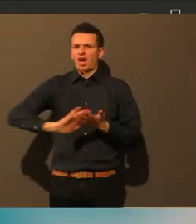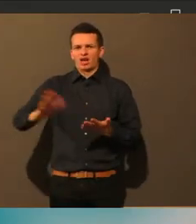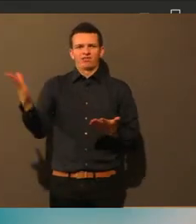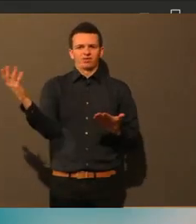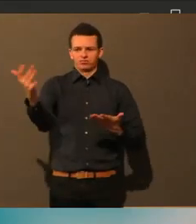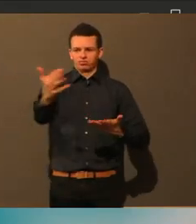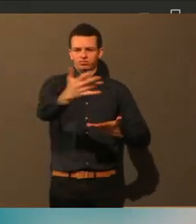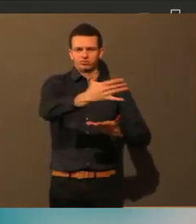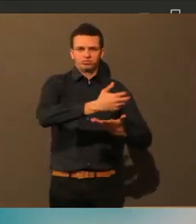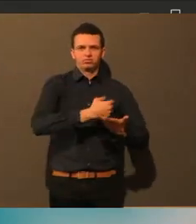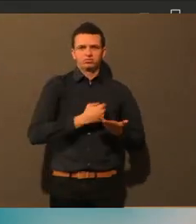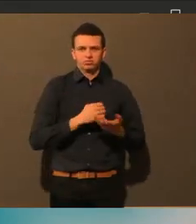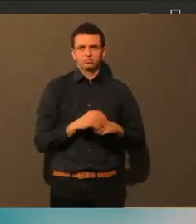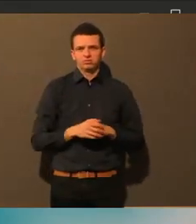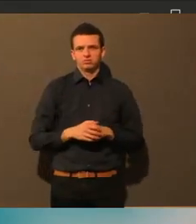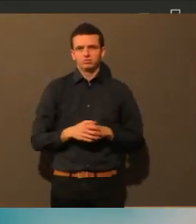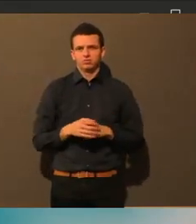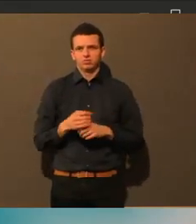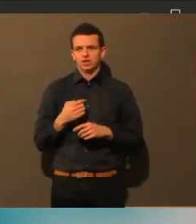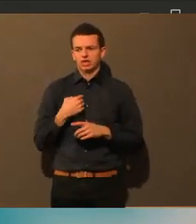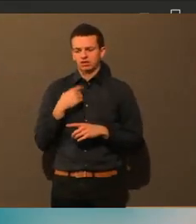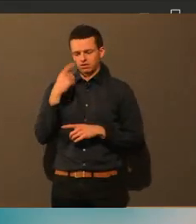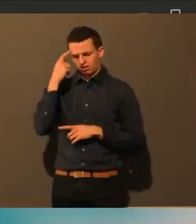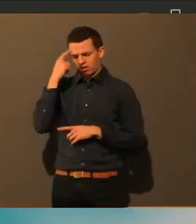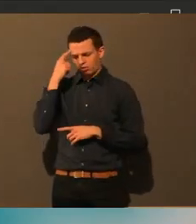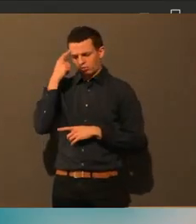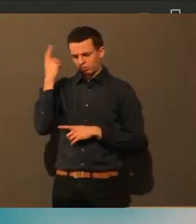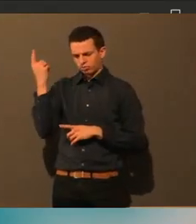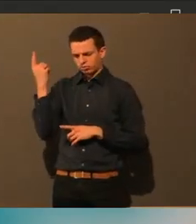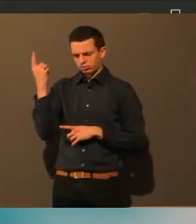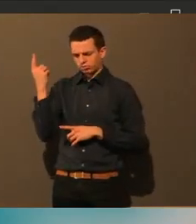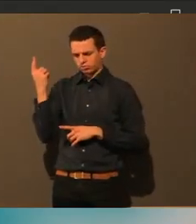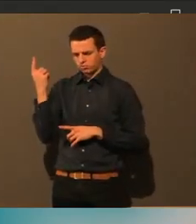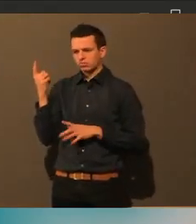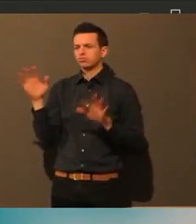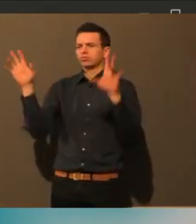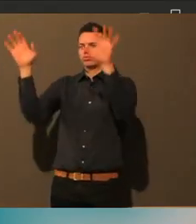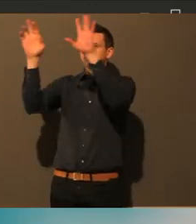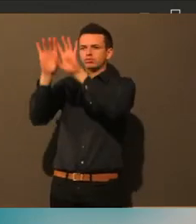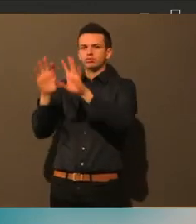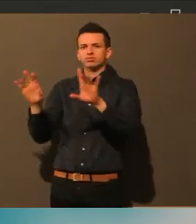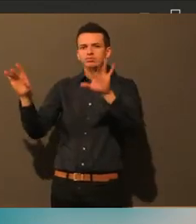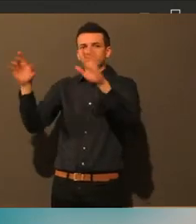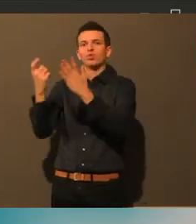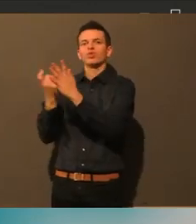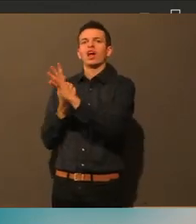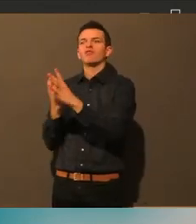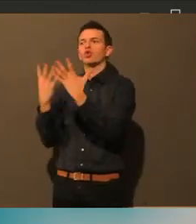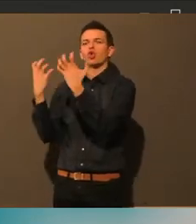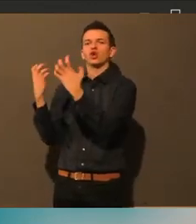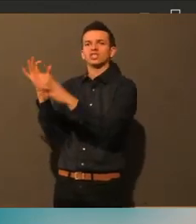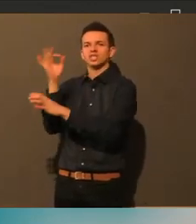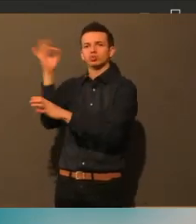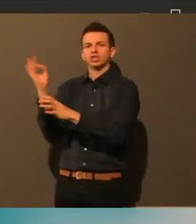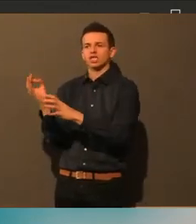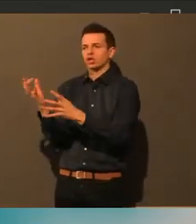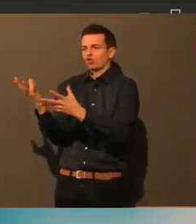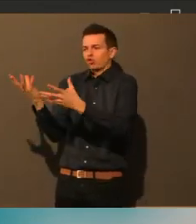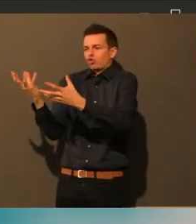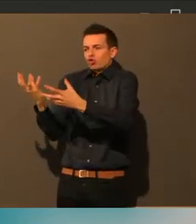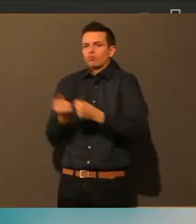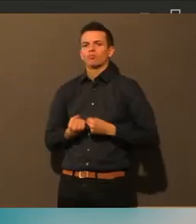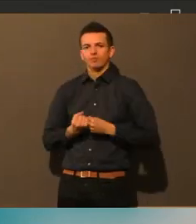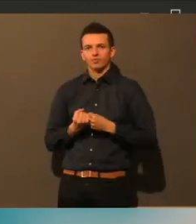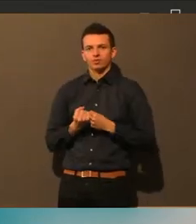Viren, soweit ich das, oder allgemein auch Stabpartikel oder CO2-Werte verbessert. Also da gibt es ja mehrere